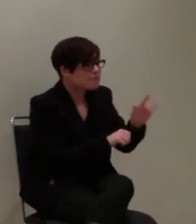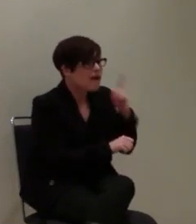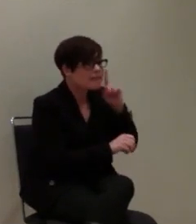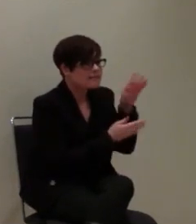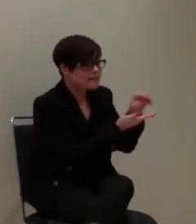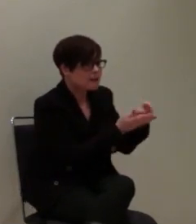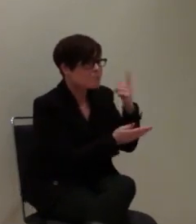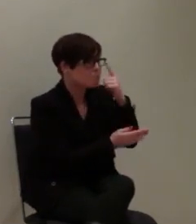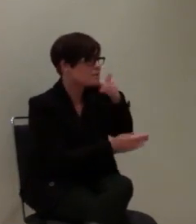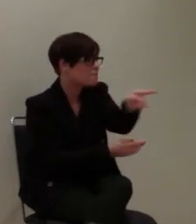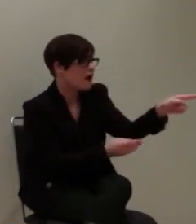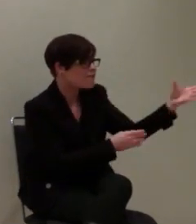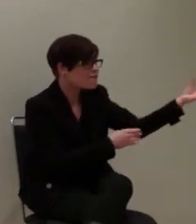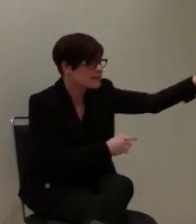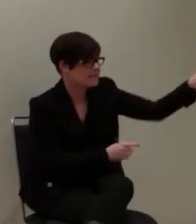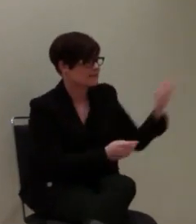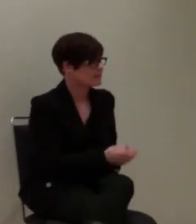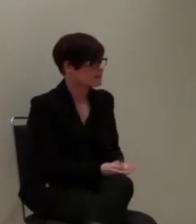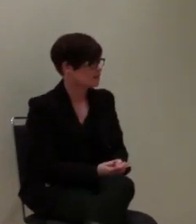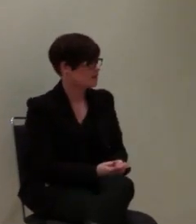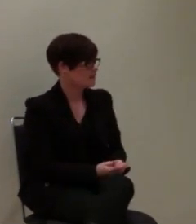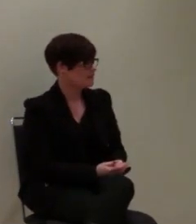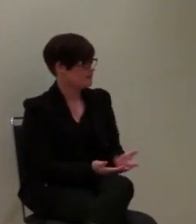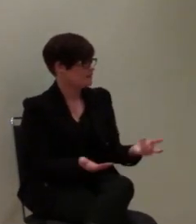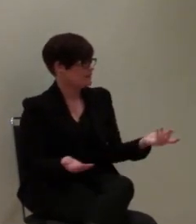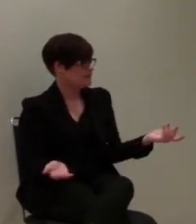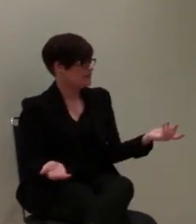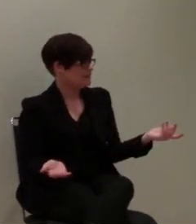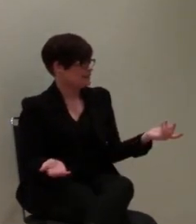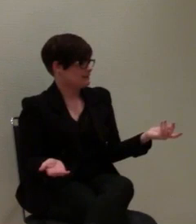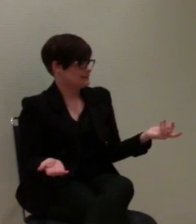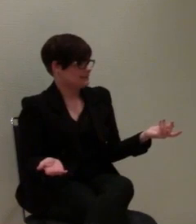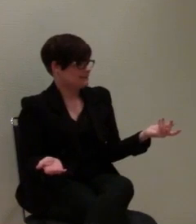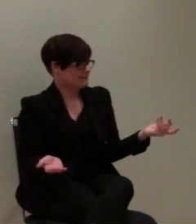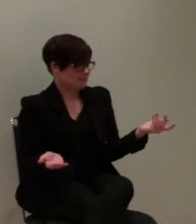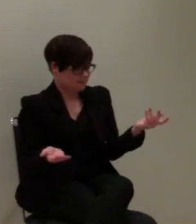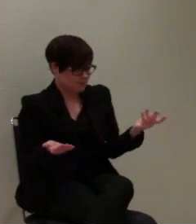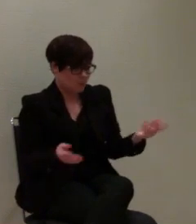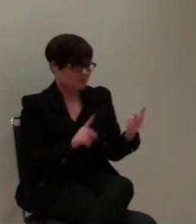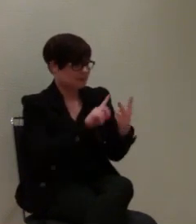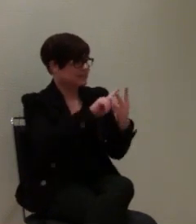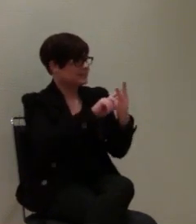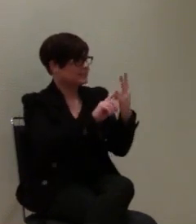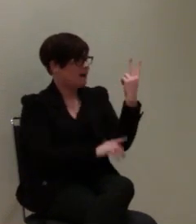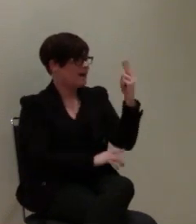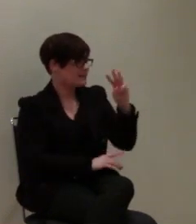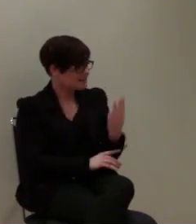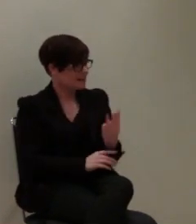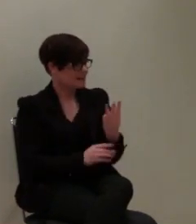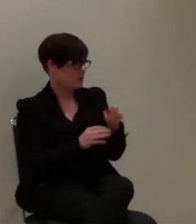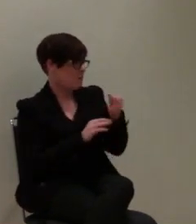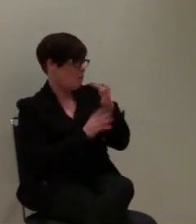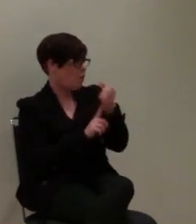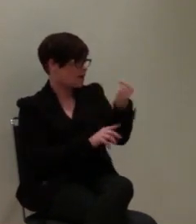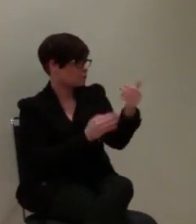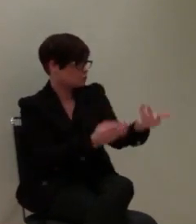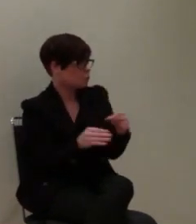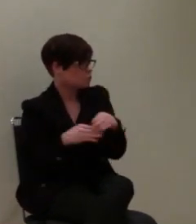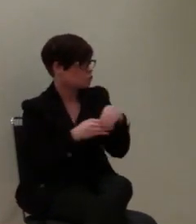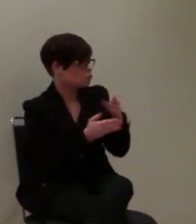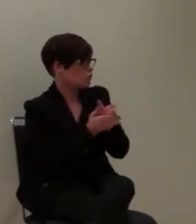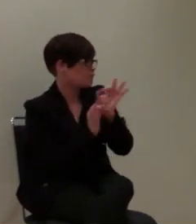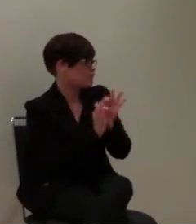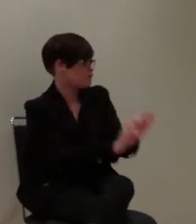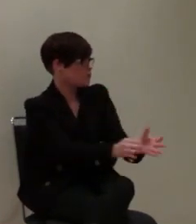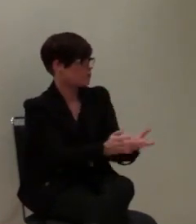zu finden und haltet ihn davon ab, von der Brücke zu springen. Das sind zwei Drittel der Ortungen, die die durchführen. Und das, was die